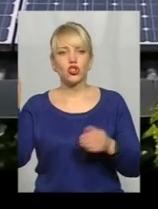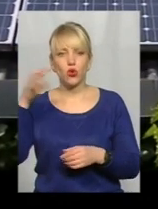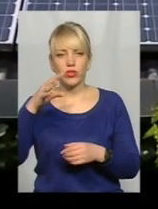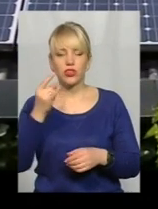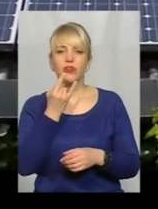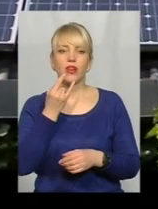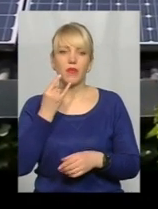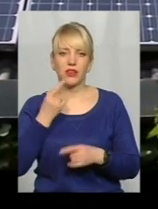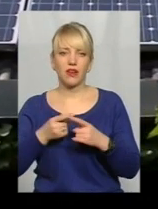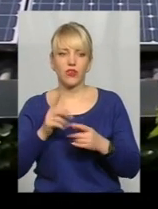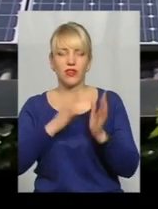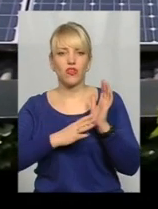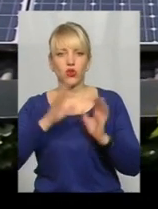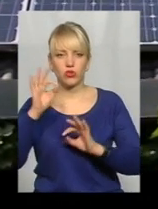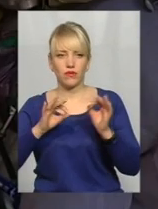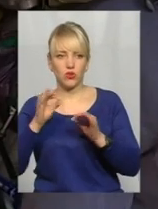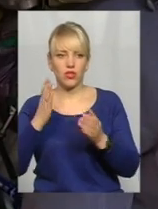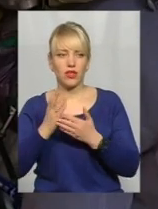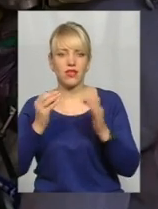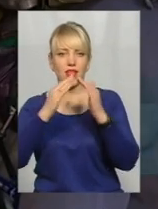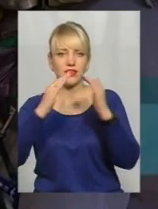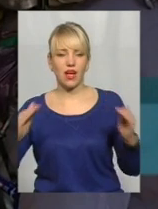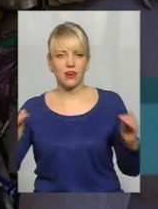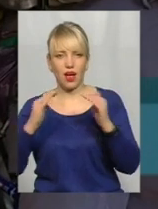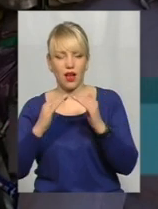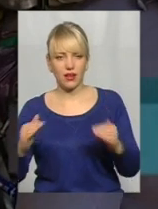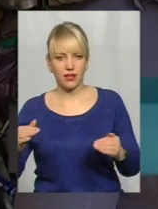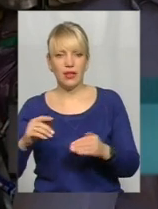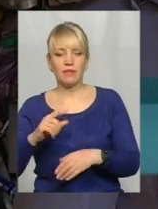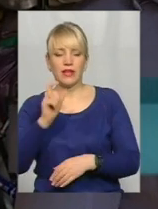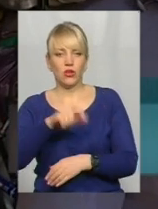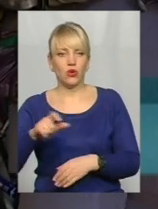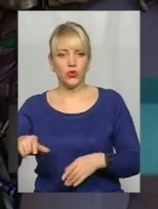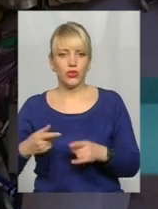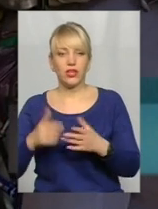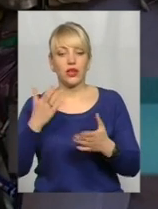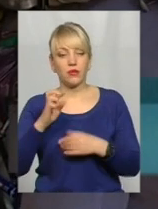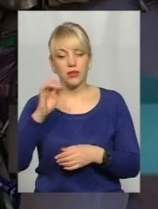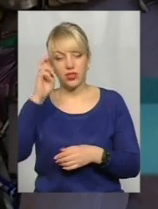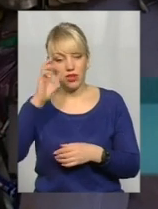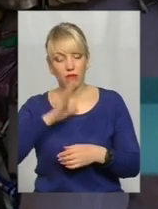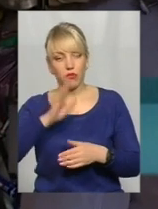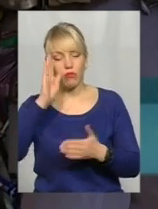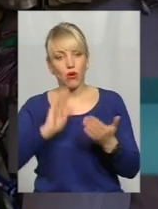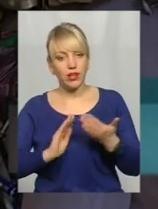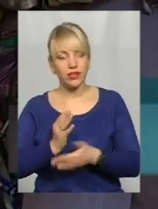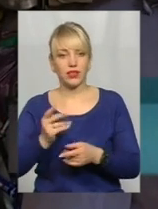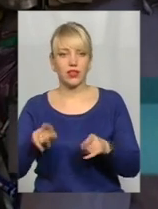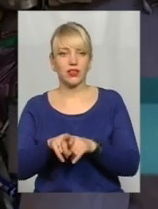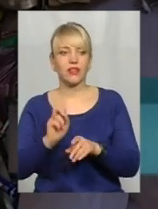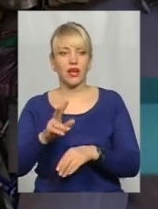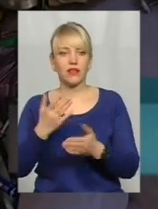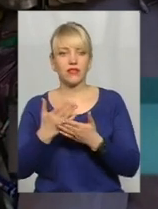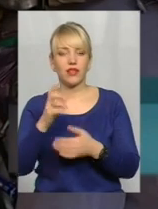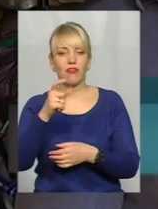їх знаходяться на дахах фізичних осіб. Якби в нас була державна політика так, наприклад, в